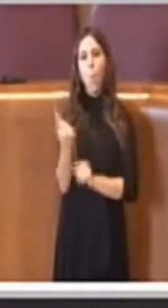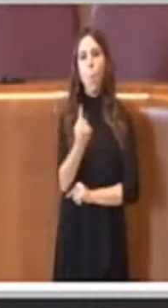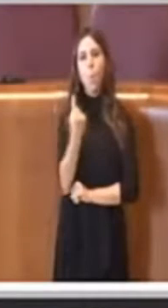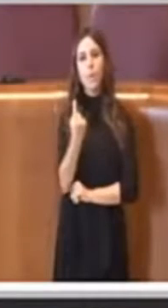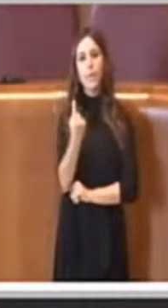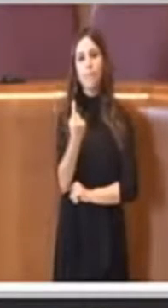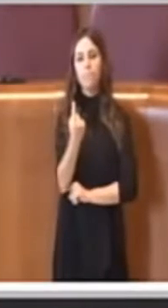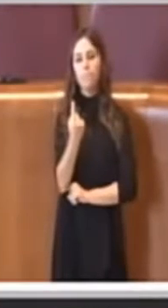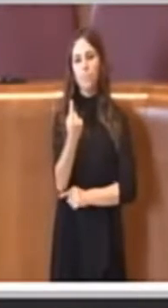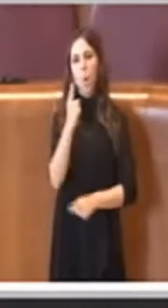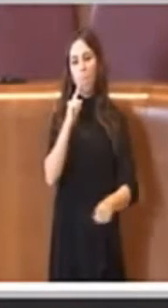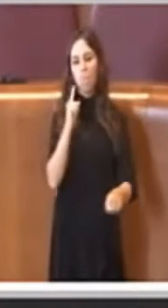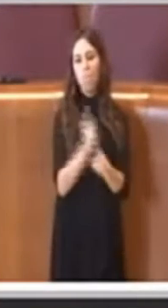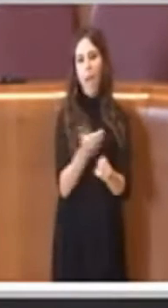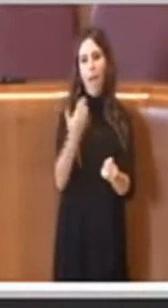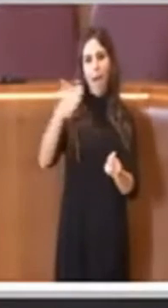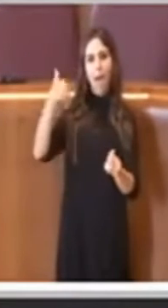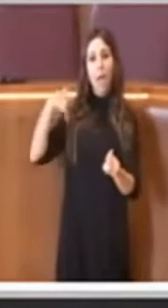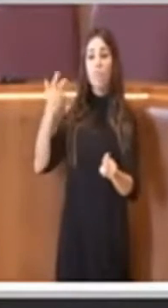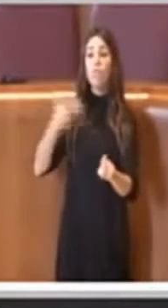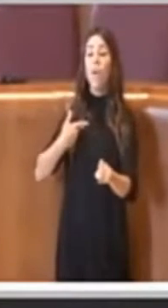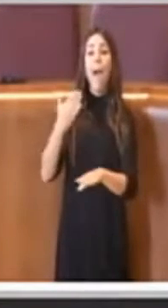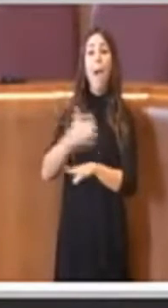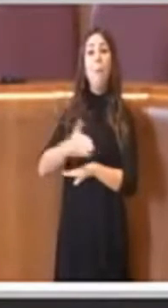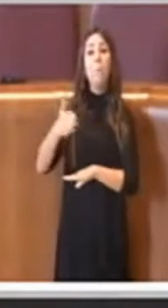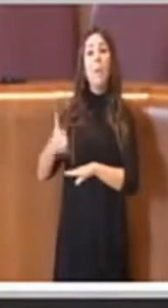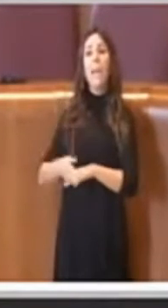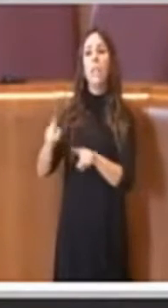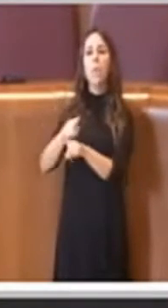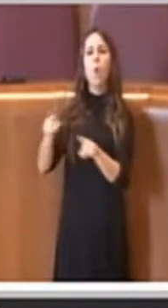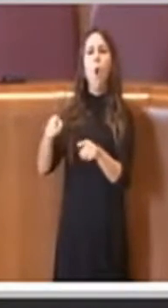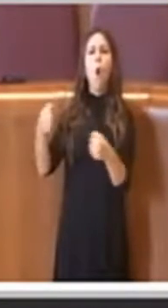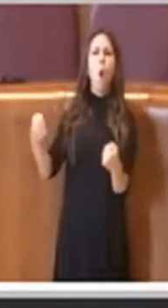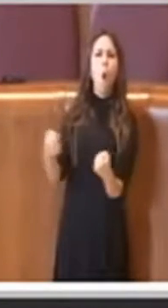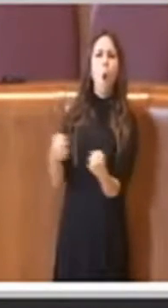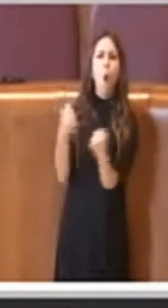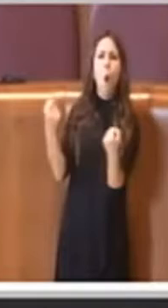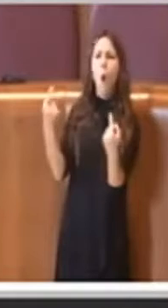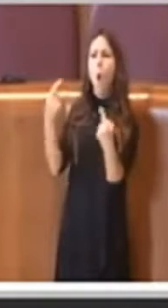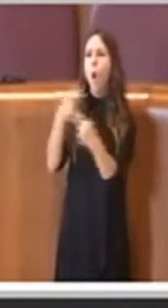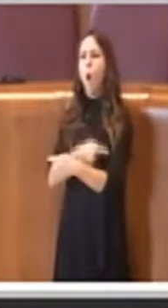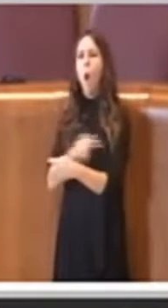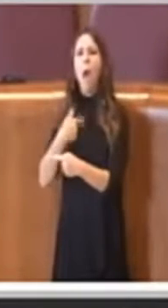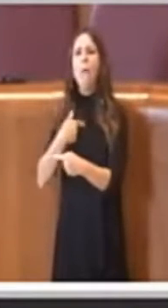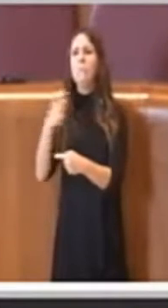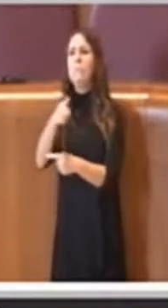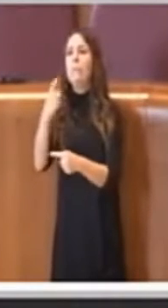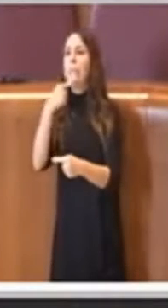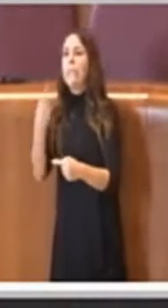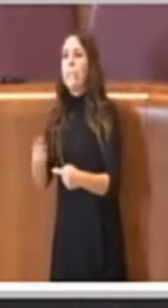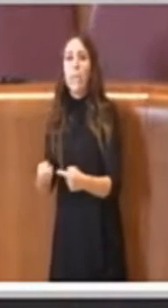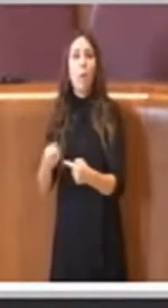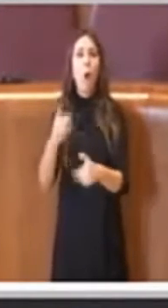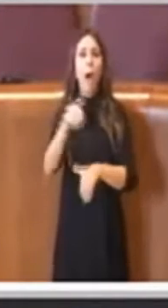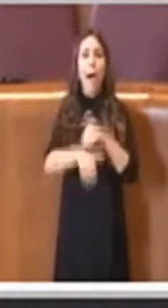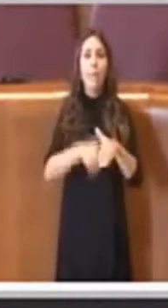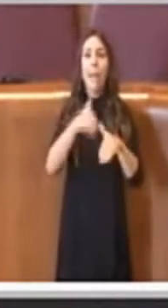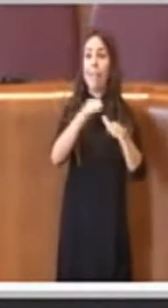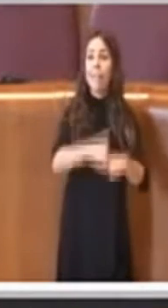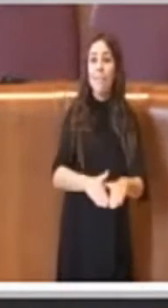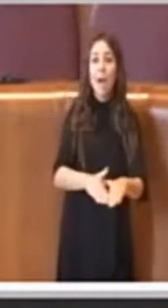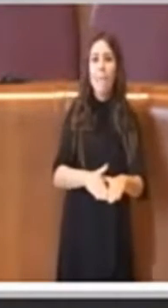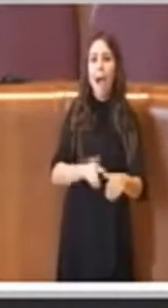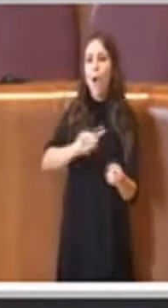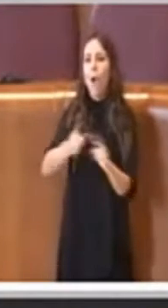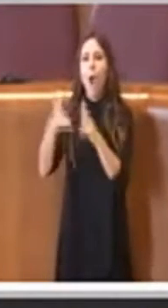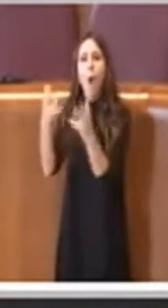chi come altri partiti che adesso fanno istruzionismo, che si dichiarano per la difesa degli animali, ma adesso in realtà fanno l'esatto